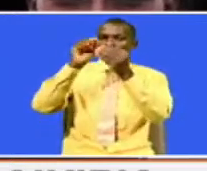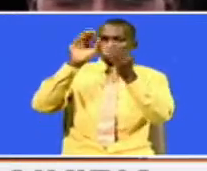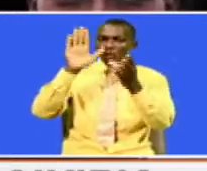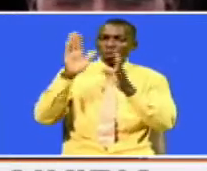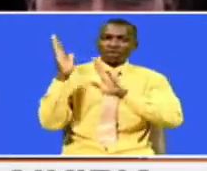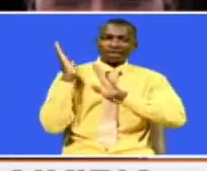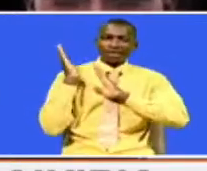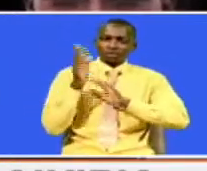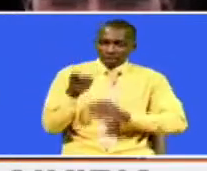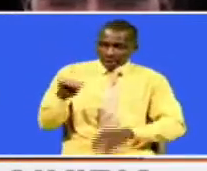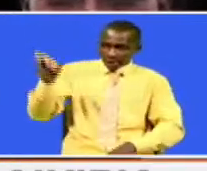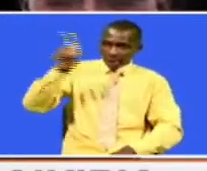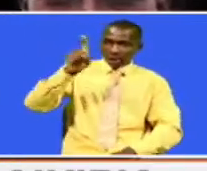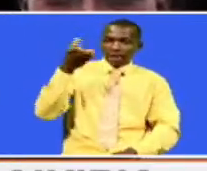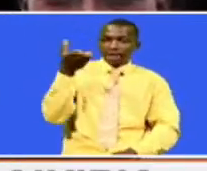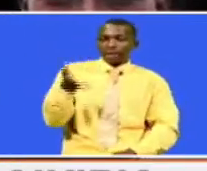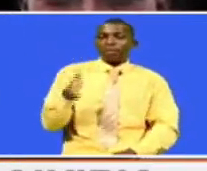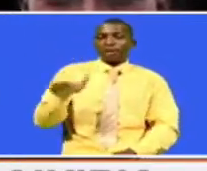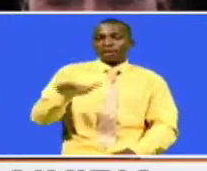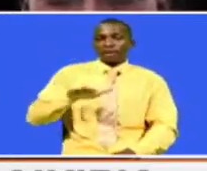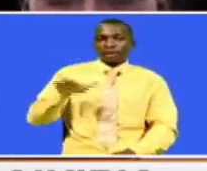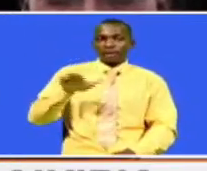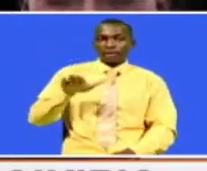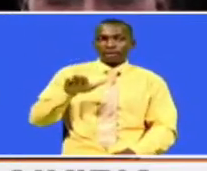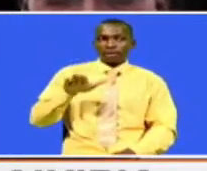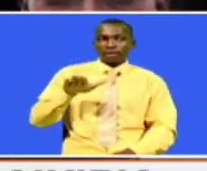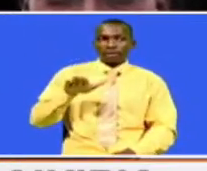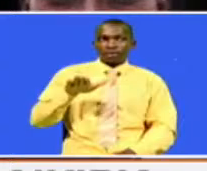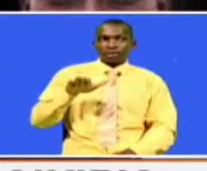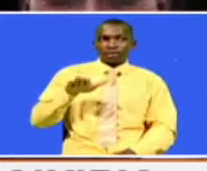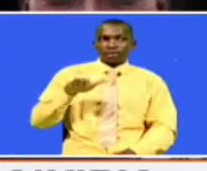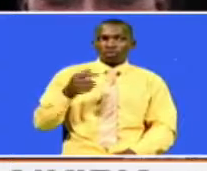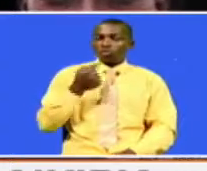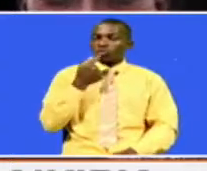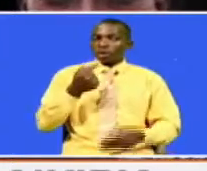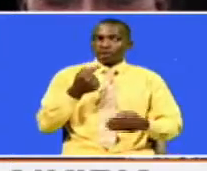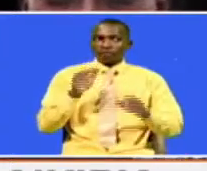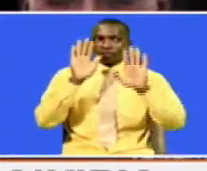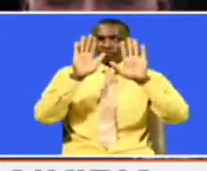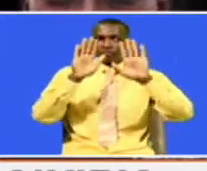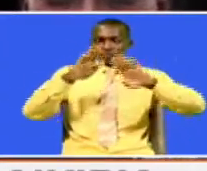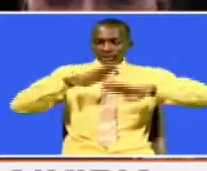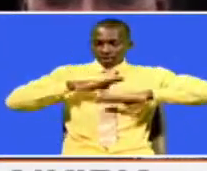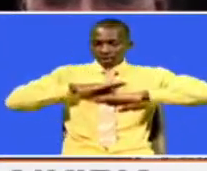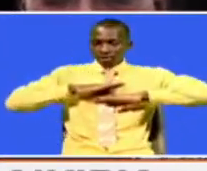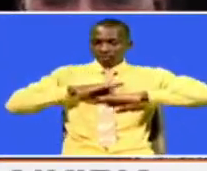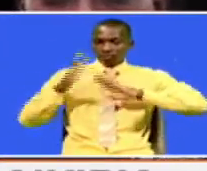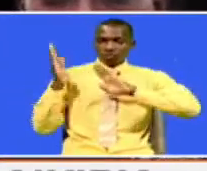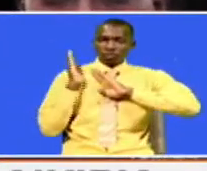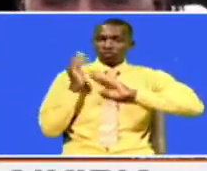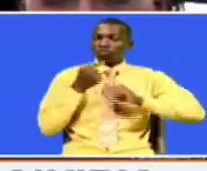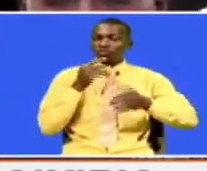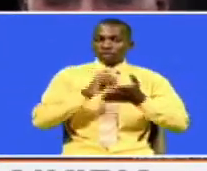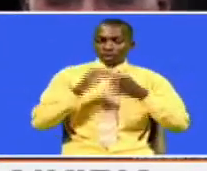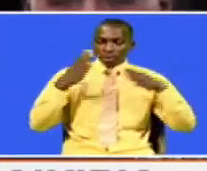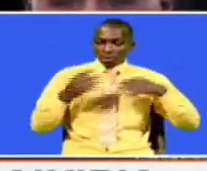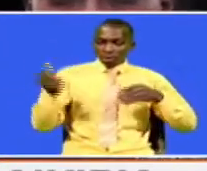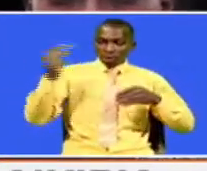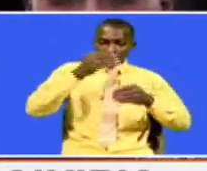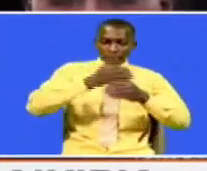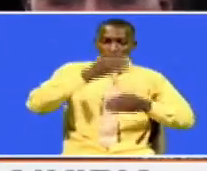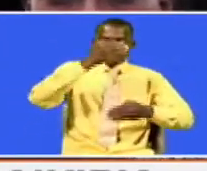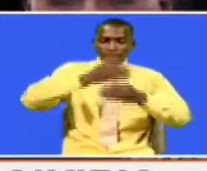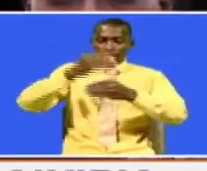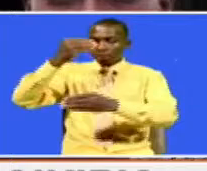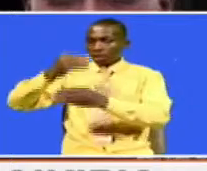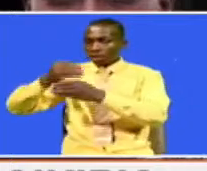security katika eneo hili kuena security ya kutosha. Hili na watu wakuje, wajenge. Mana